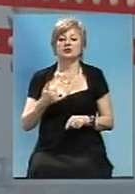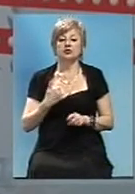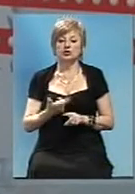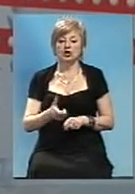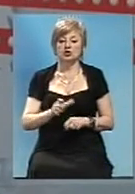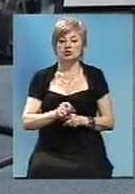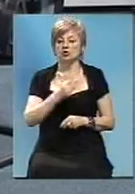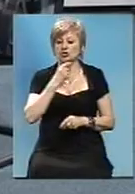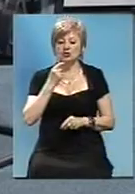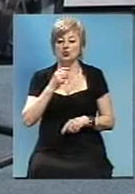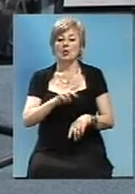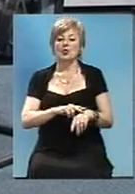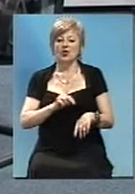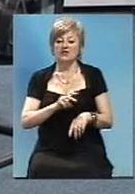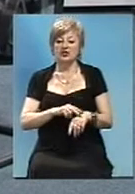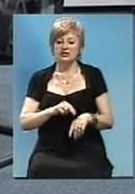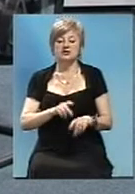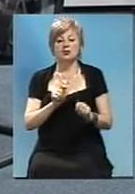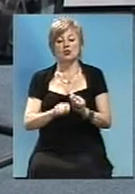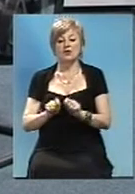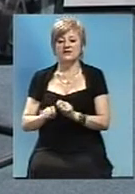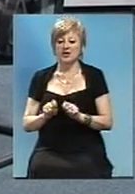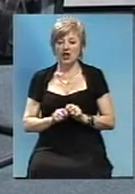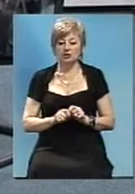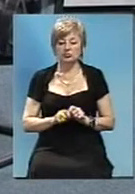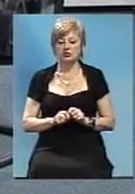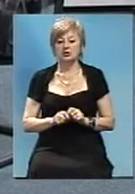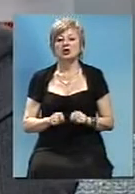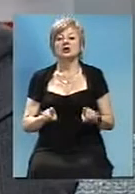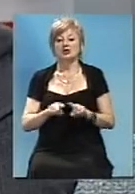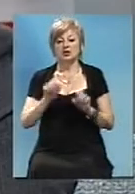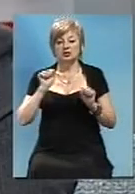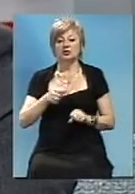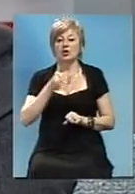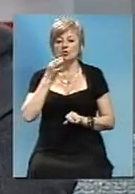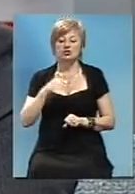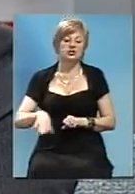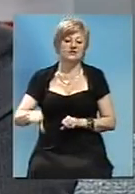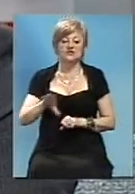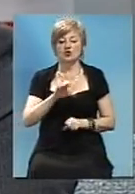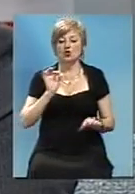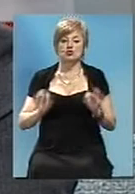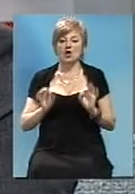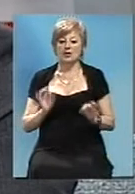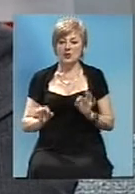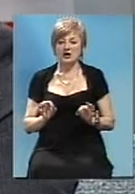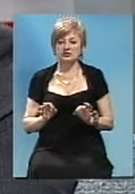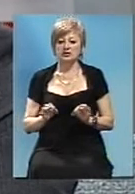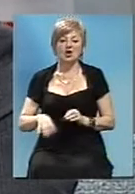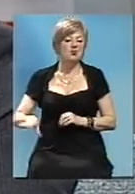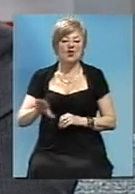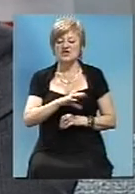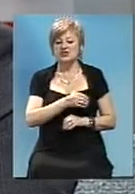правоохранительних органів перевіряють, і також можу сказати, що все нормально по всім